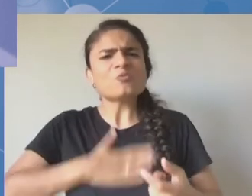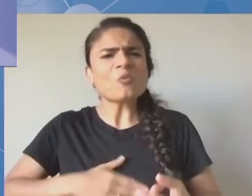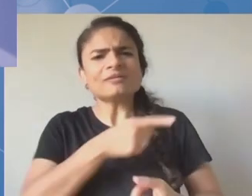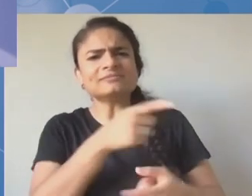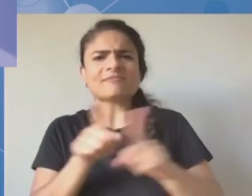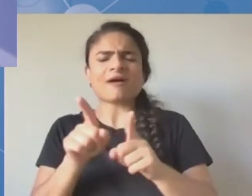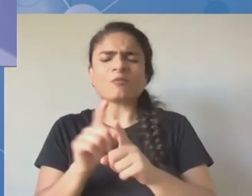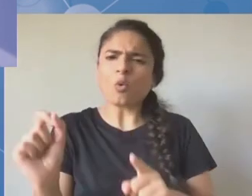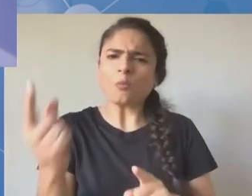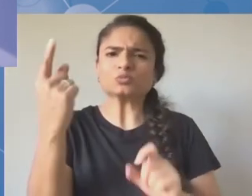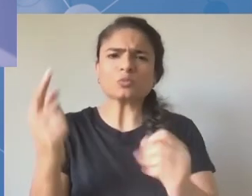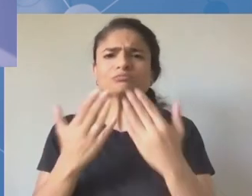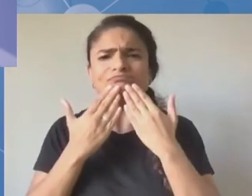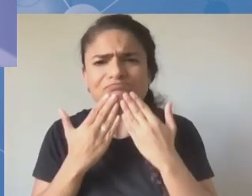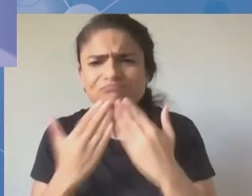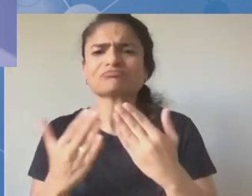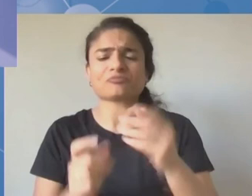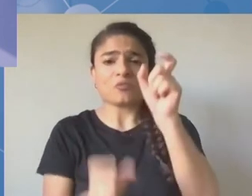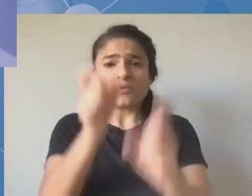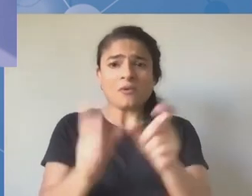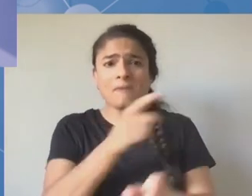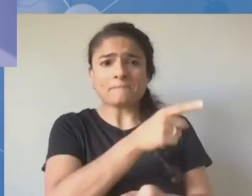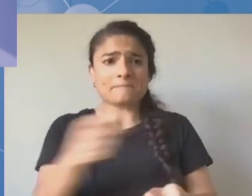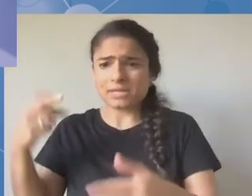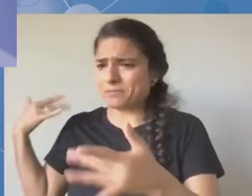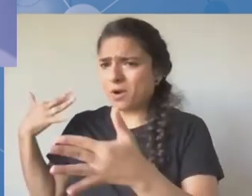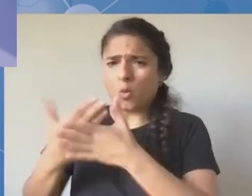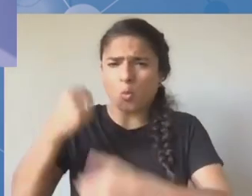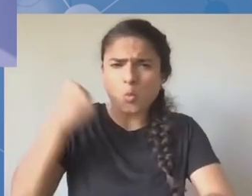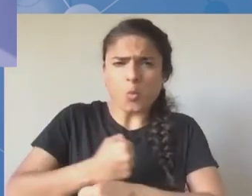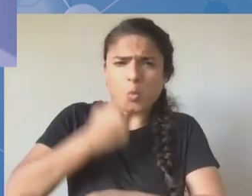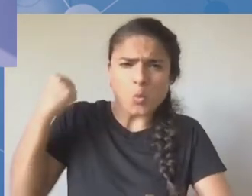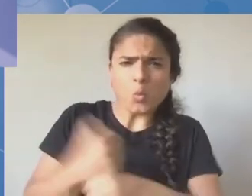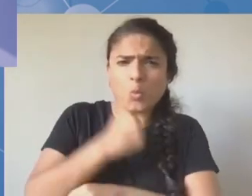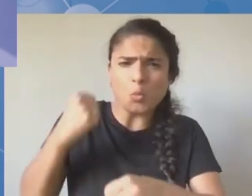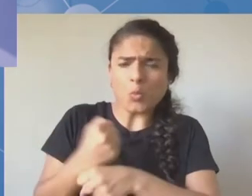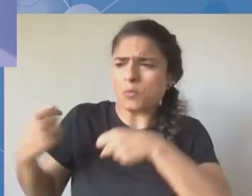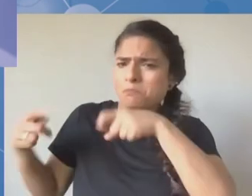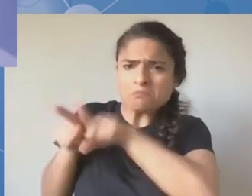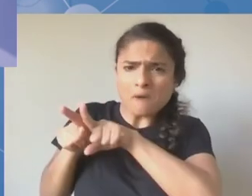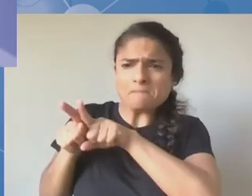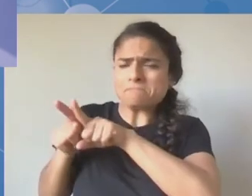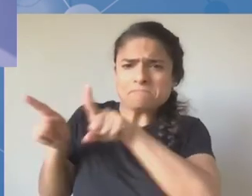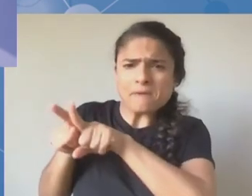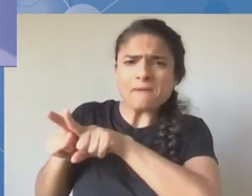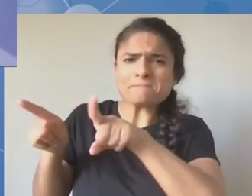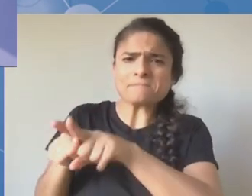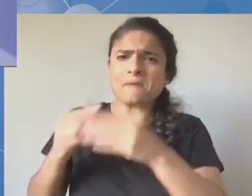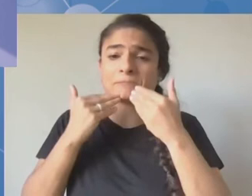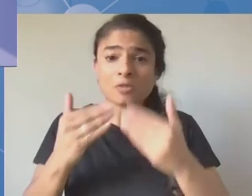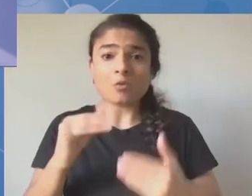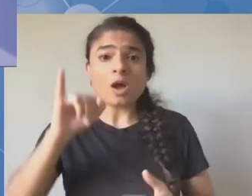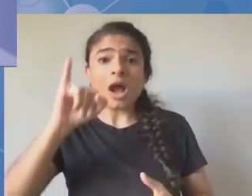podziękować tej osobie, która stała za koordynacją programu IGF. Była to pani Henriette